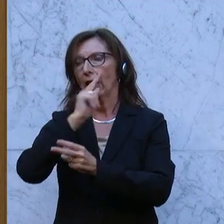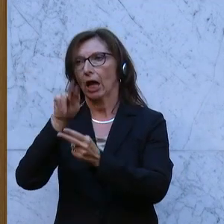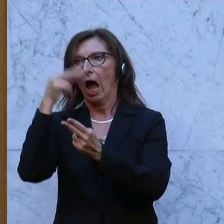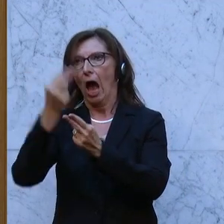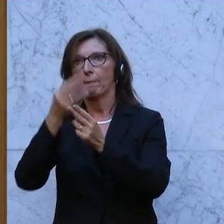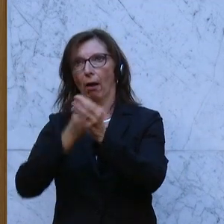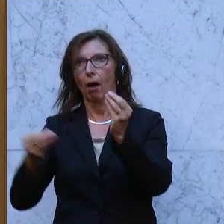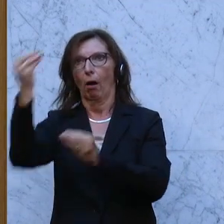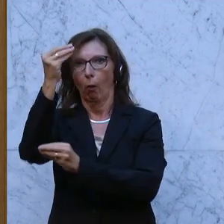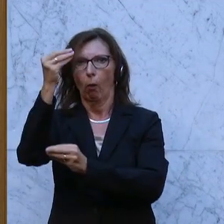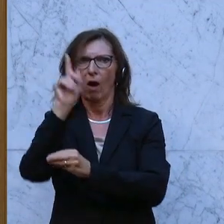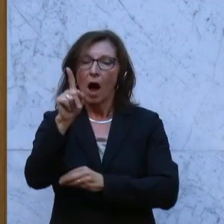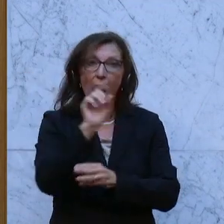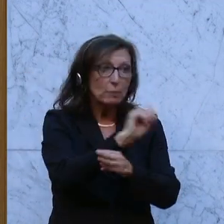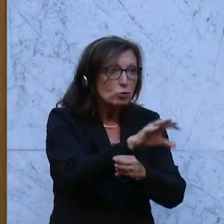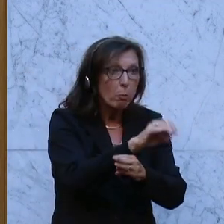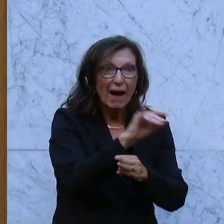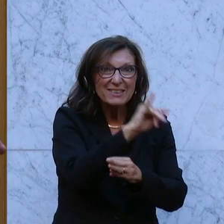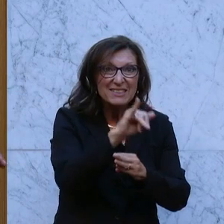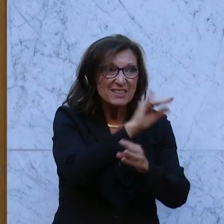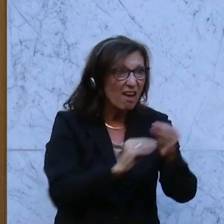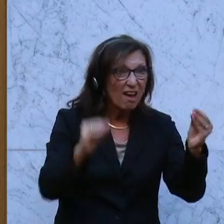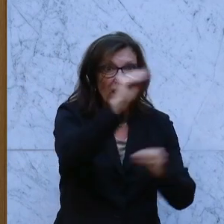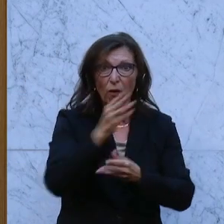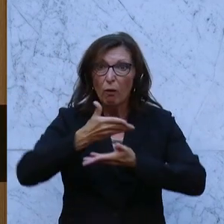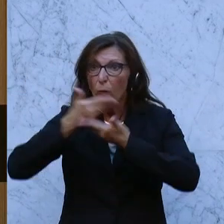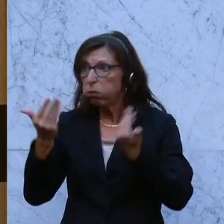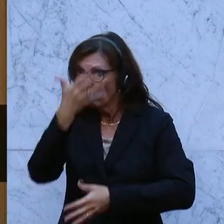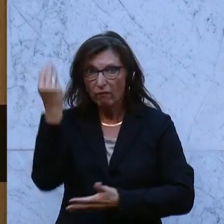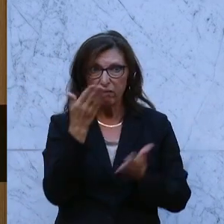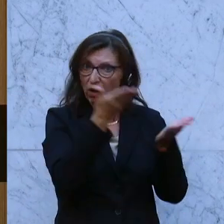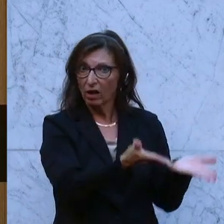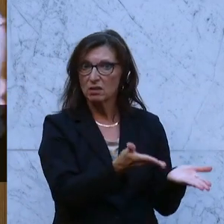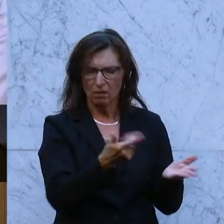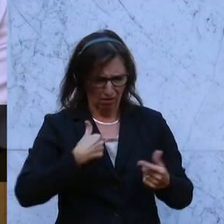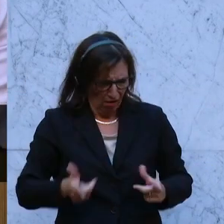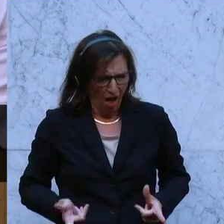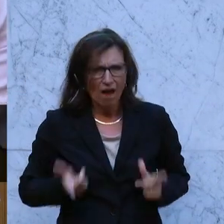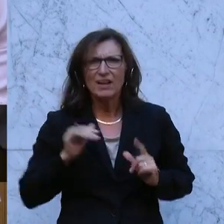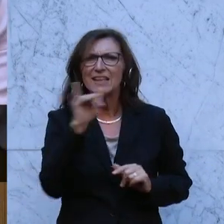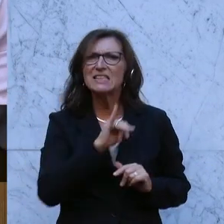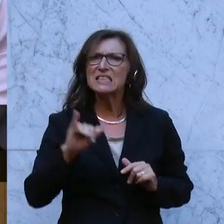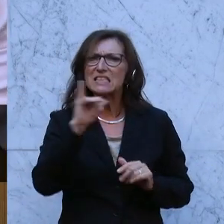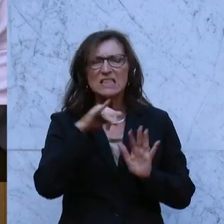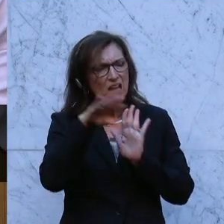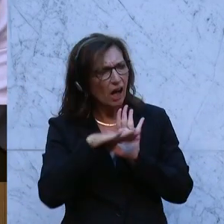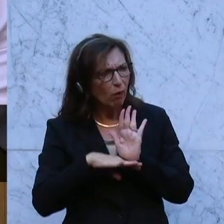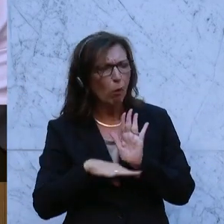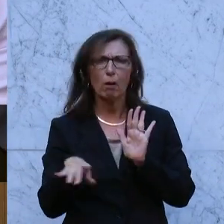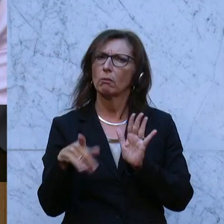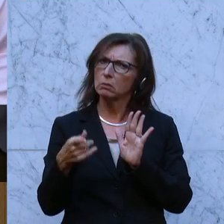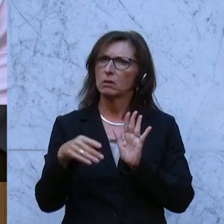alle haben es vergessen auf die Sparerinnen und Sparer. Und ich erwarte mir ein Zinsregulierungsgesetz. Und zwar kann man auch das